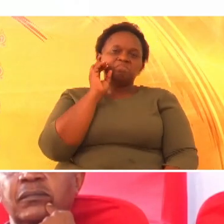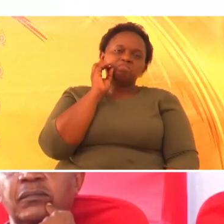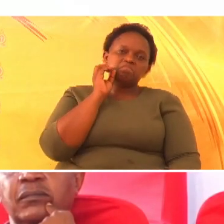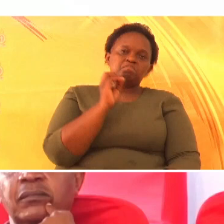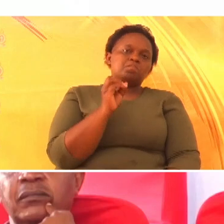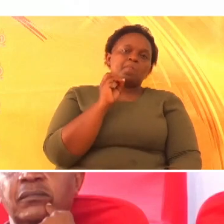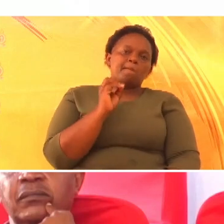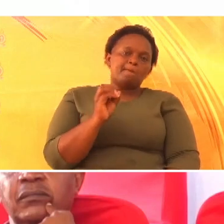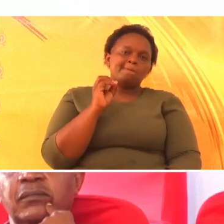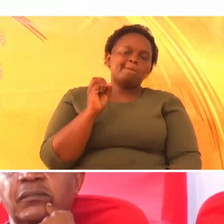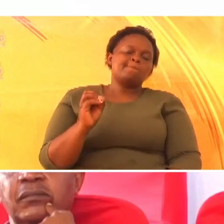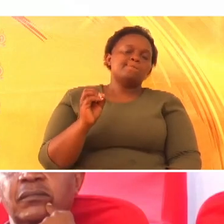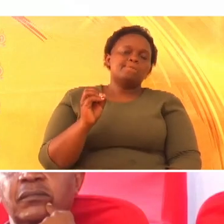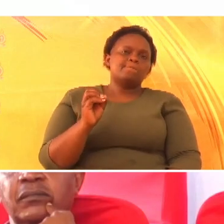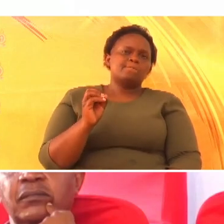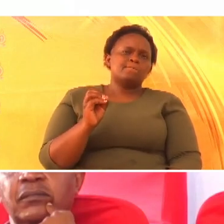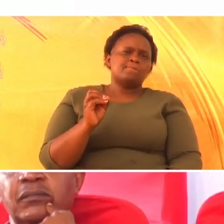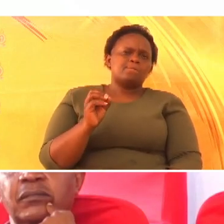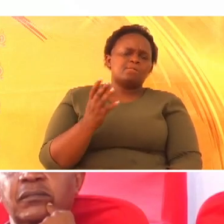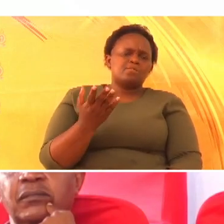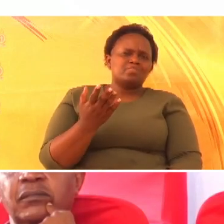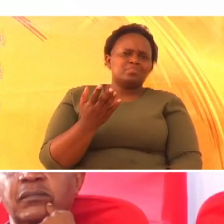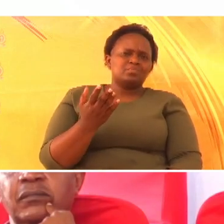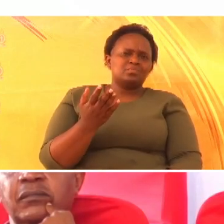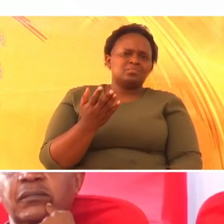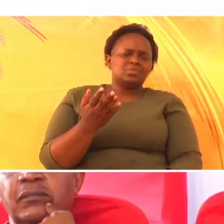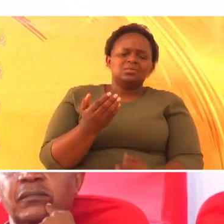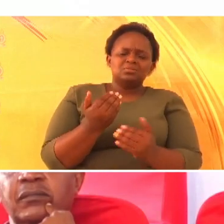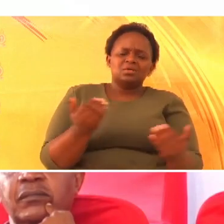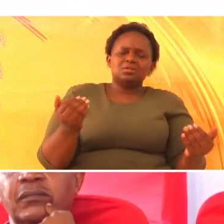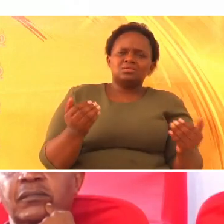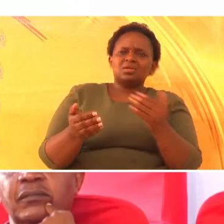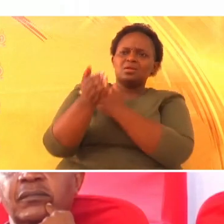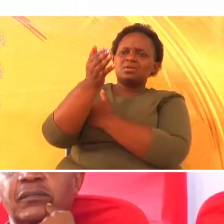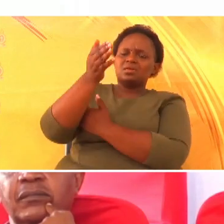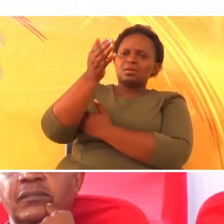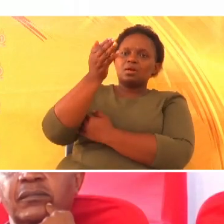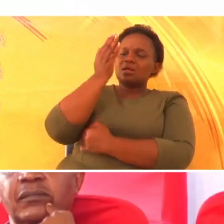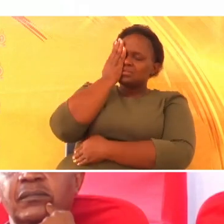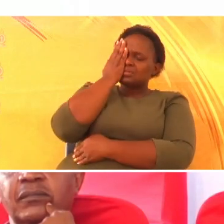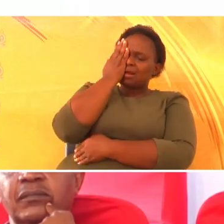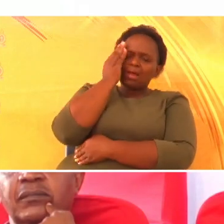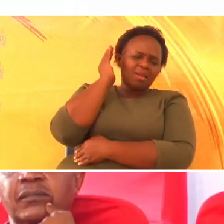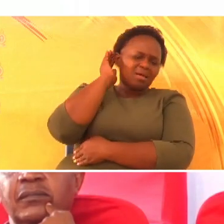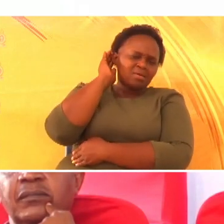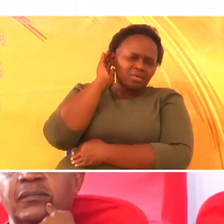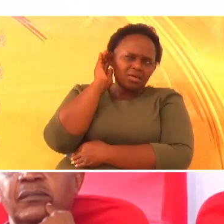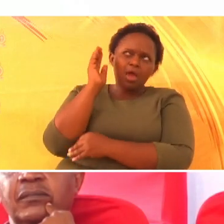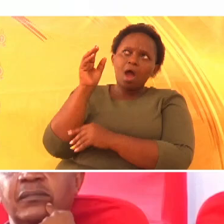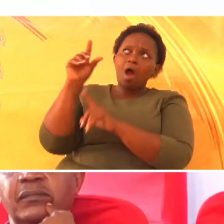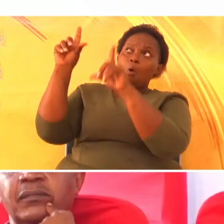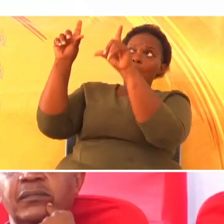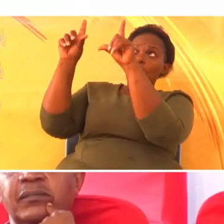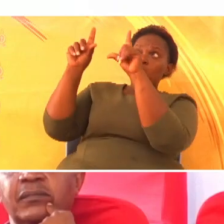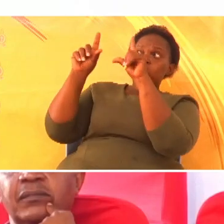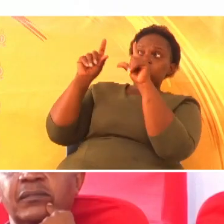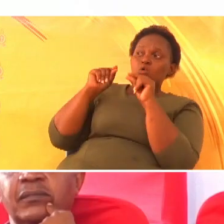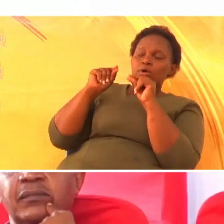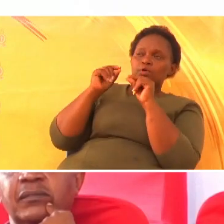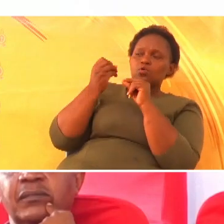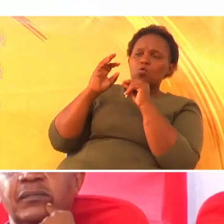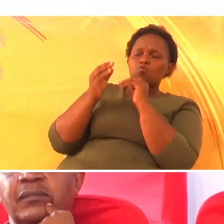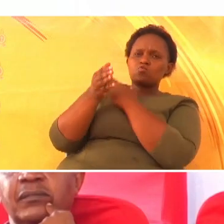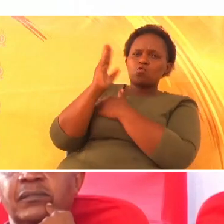Hawa kusikiliza yale walikuwa wanabiwa na mungu kupitia kwa